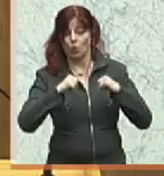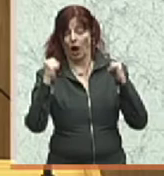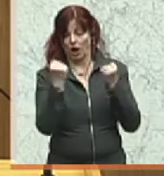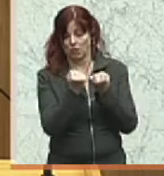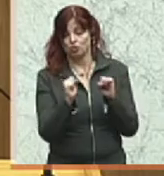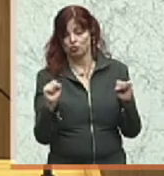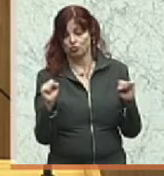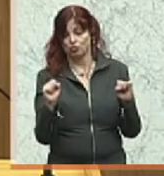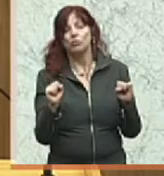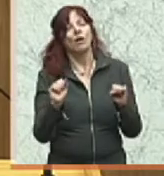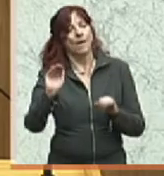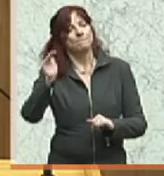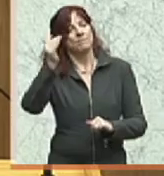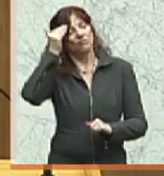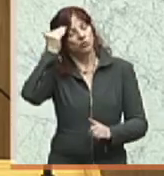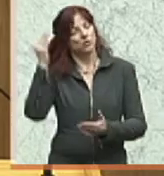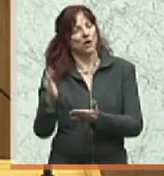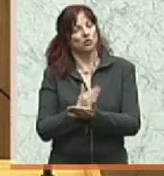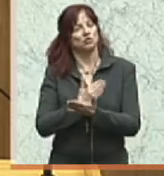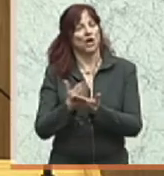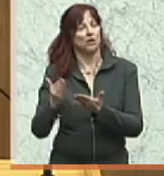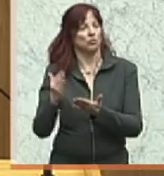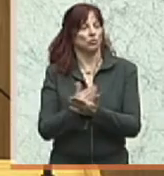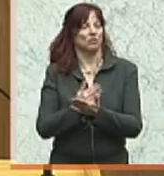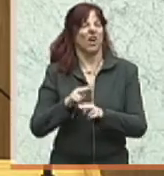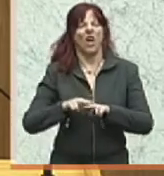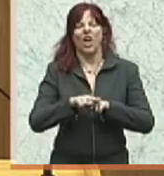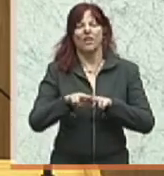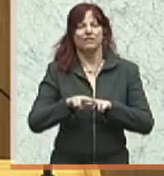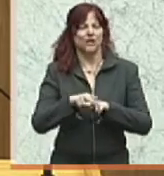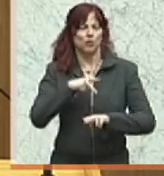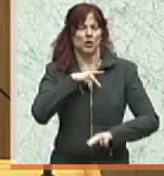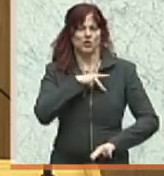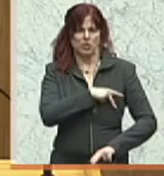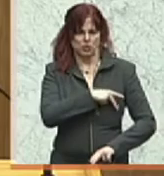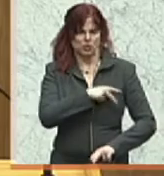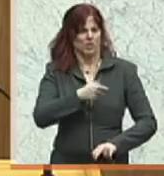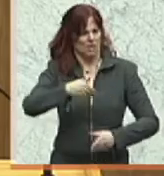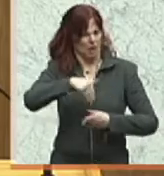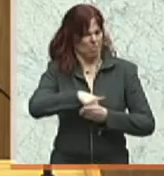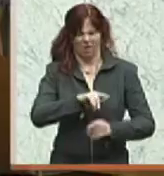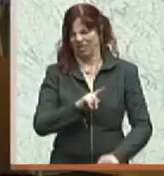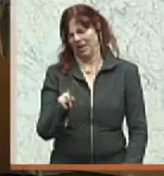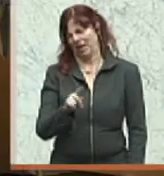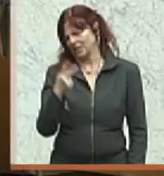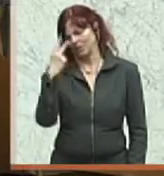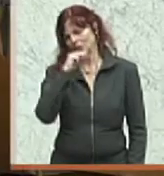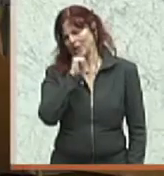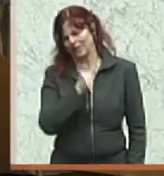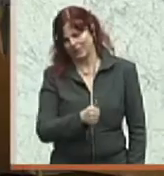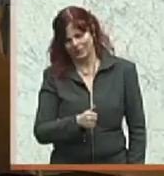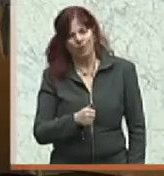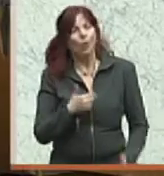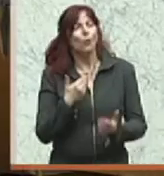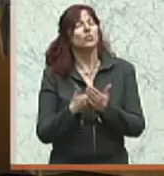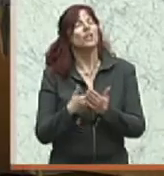Nationalsozialisten sind hier natürlich nicht mit dabei. von daher war diese Entscheidung natürlich auch